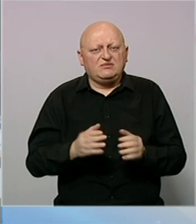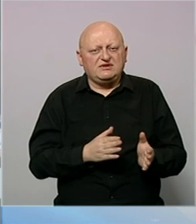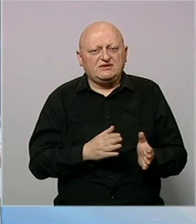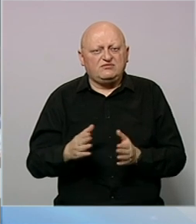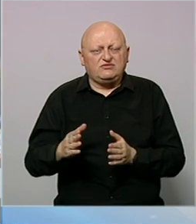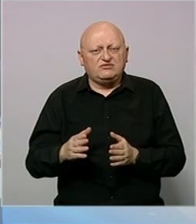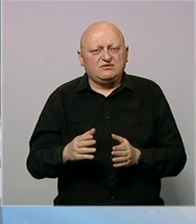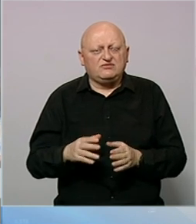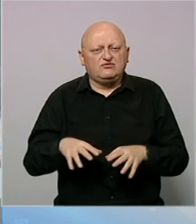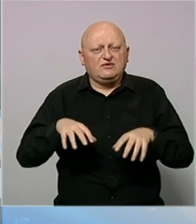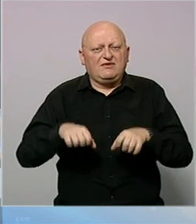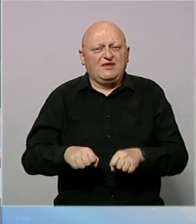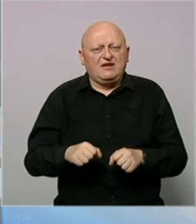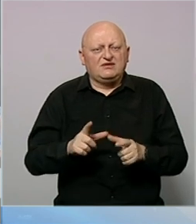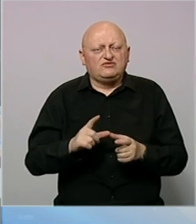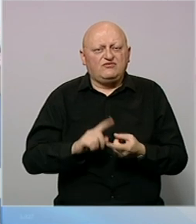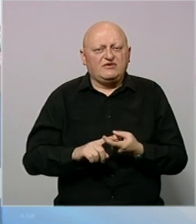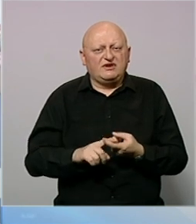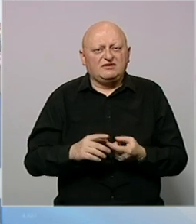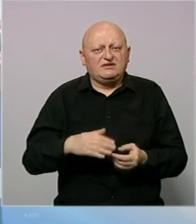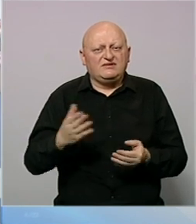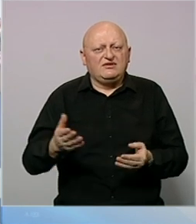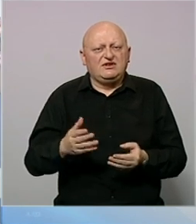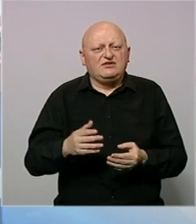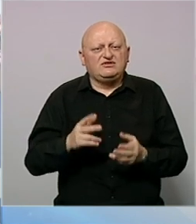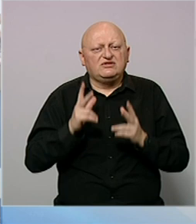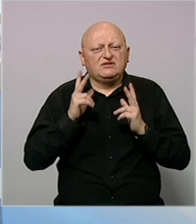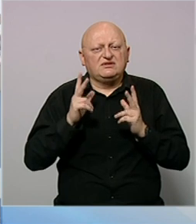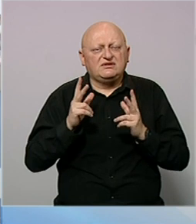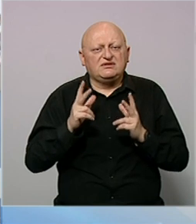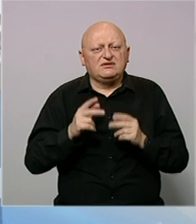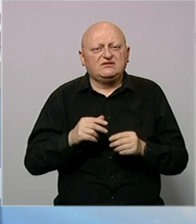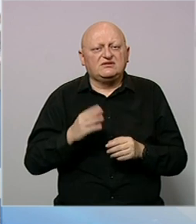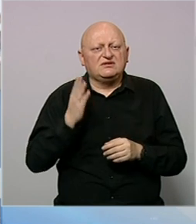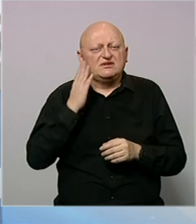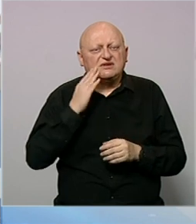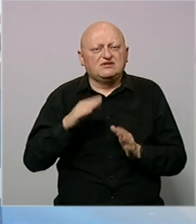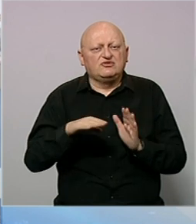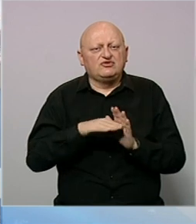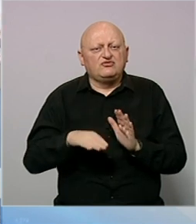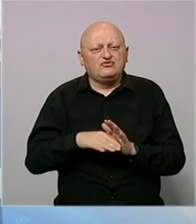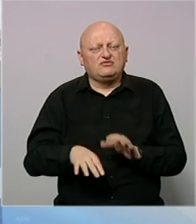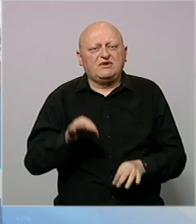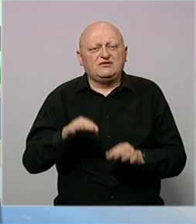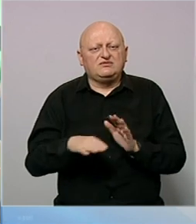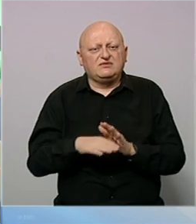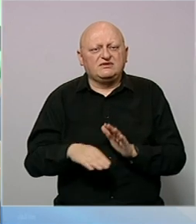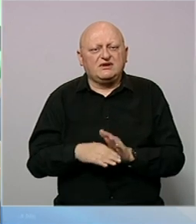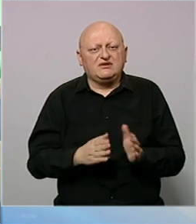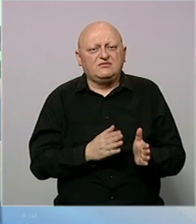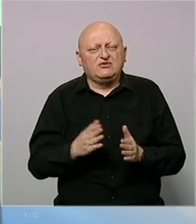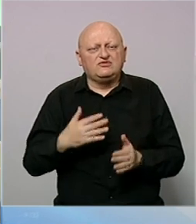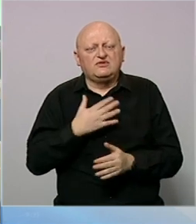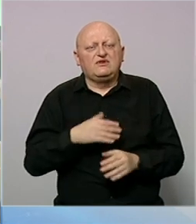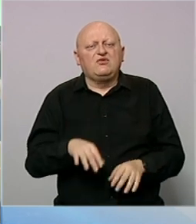neće blokirati proces uspostave izvršne vlasti u federaciji, već će isključivo insistirati da se poštuju ustav, izborni